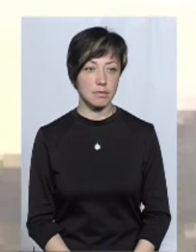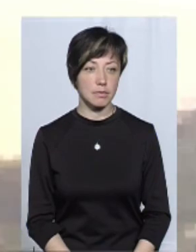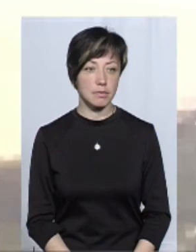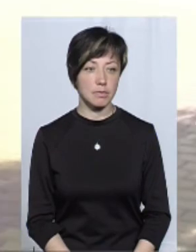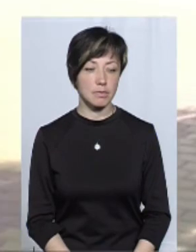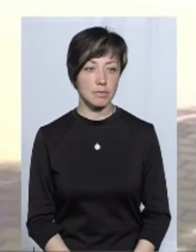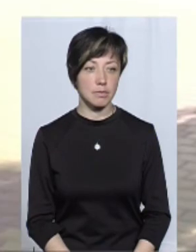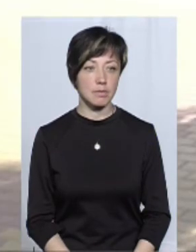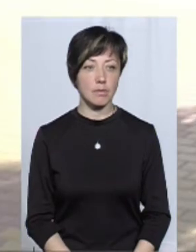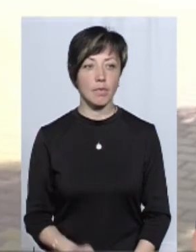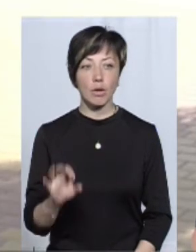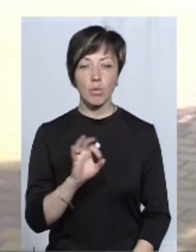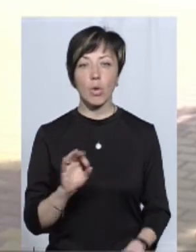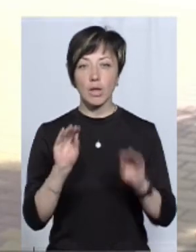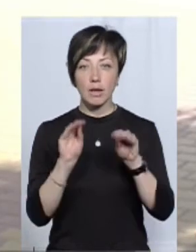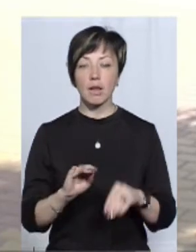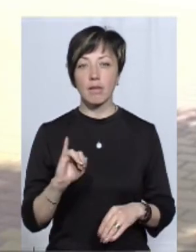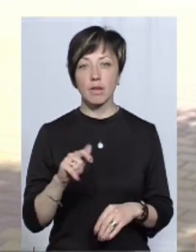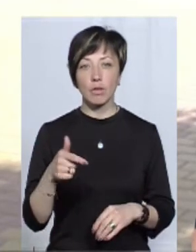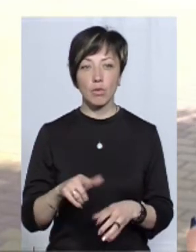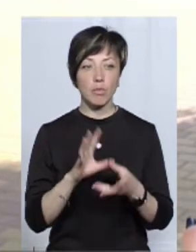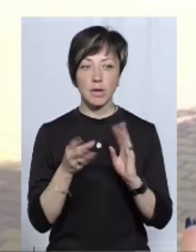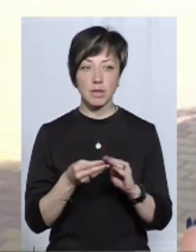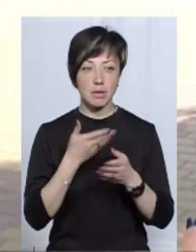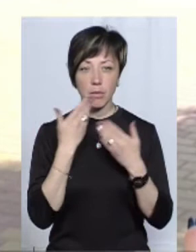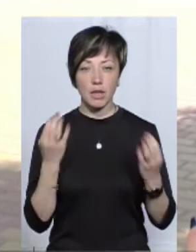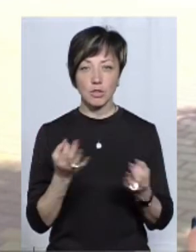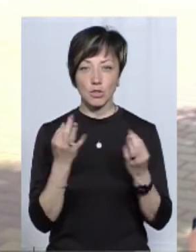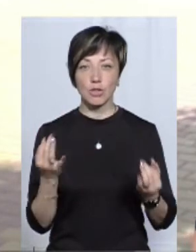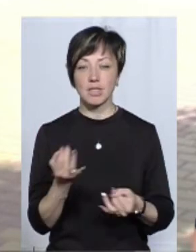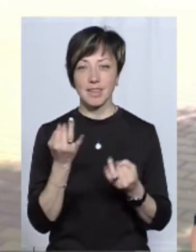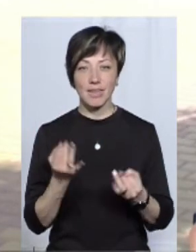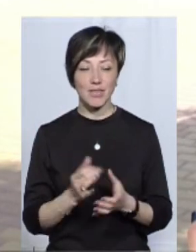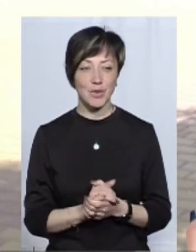Що стосується декларації Івана Григоровича, то в принципі немає нічого цікавого.